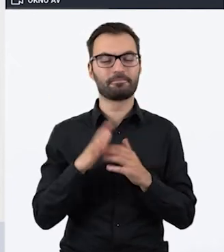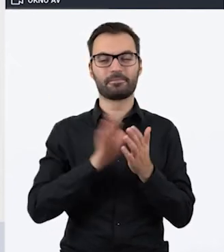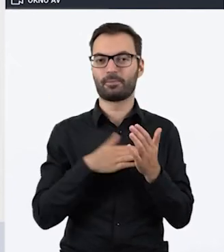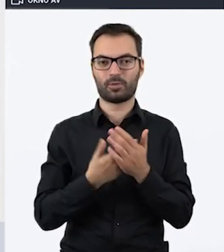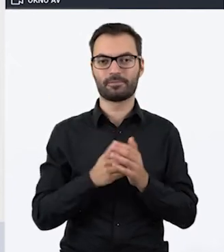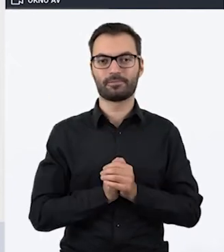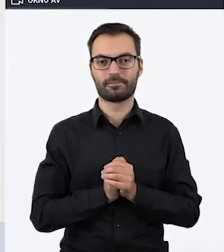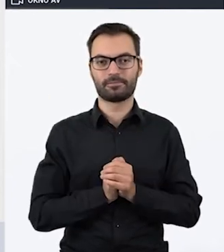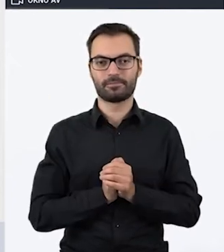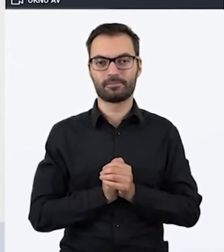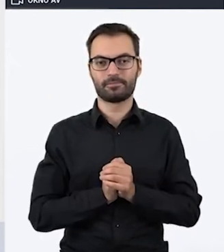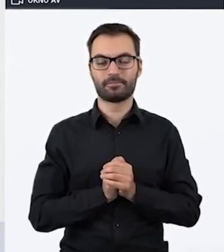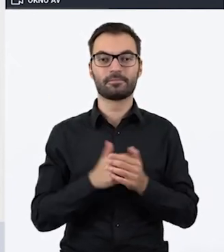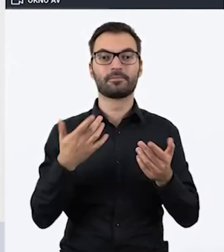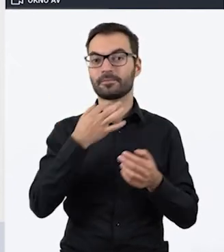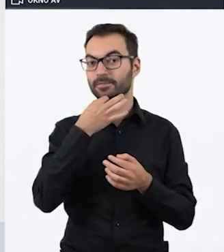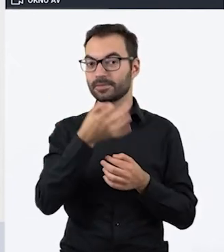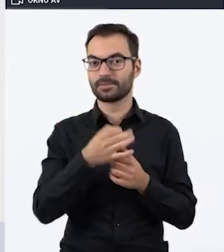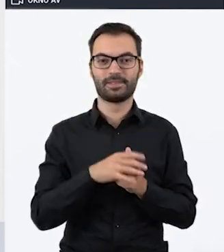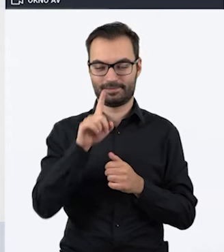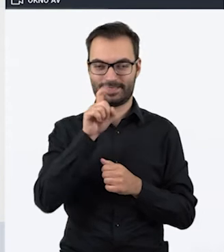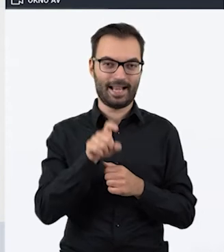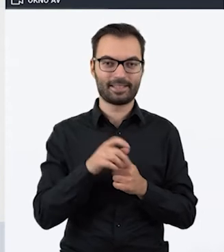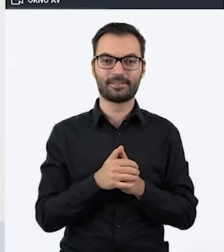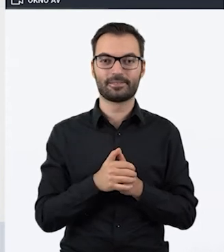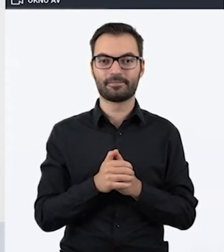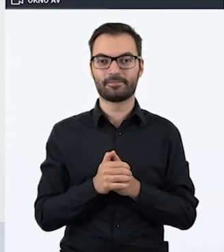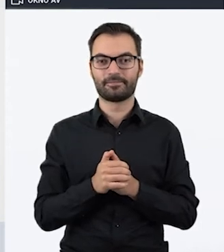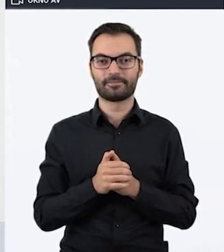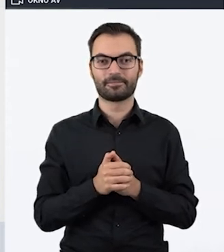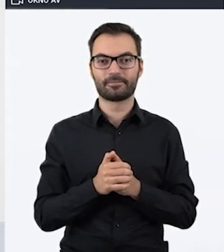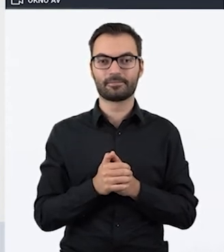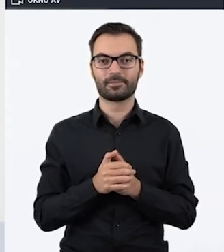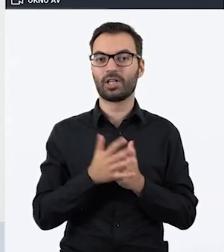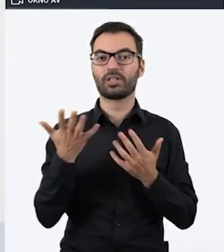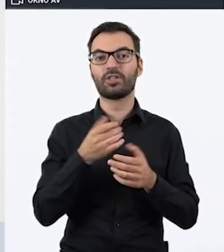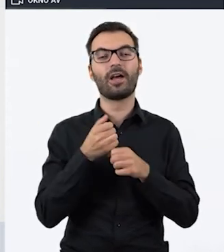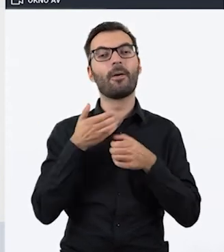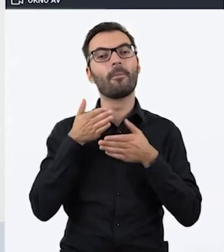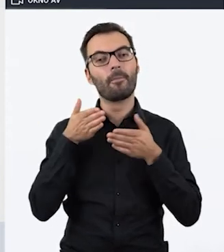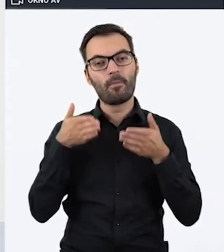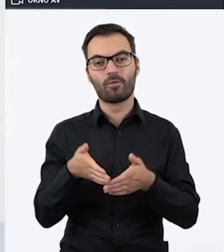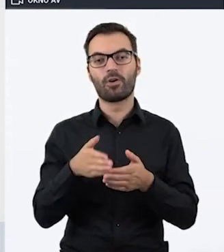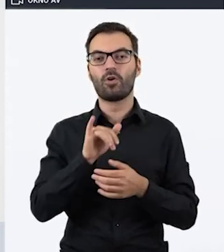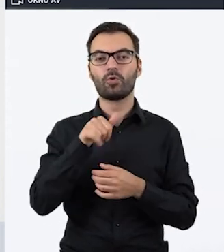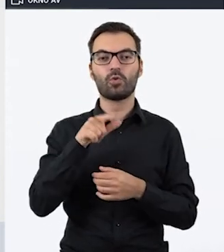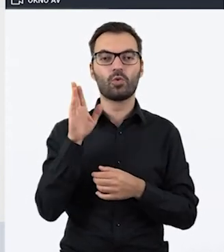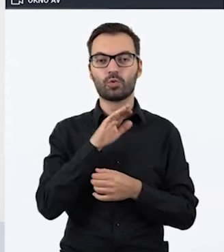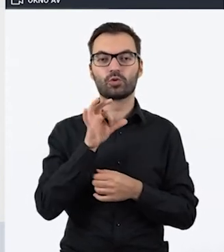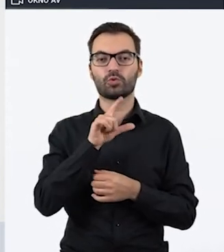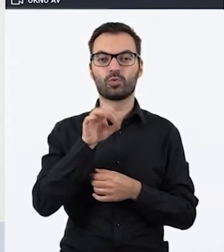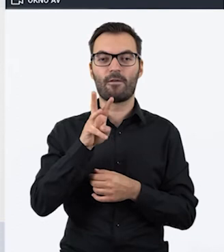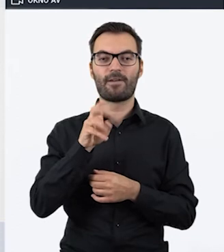Na przykład nasze pytanie, zagadka może dotyczyć miejsca pochówku Juliusza Słowackiego. A